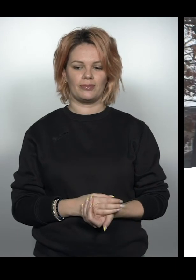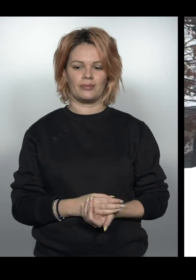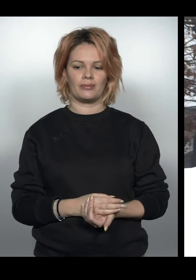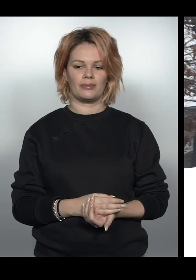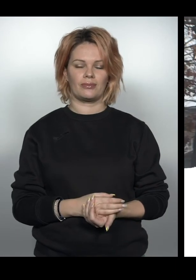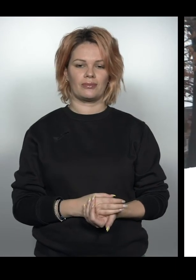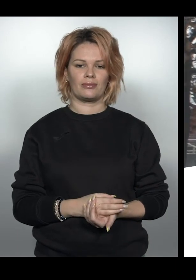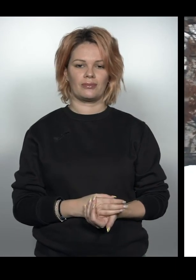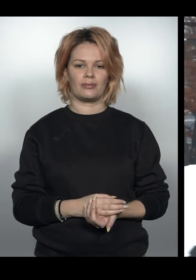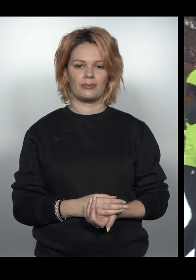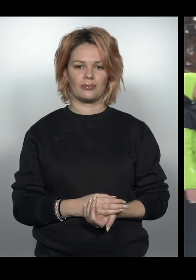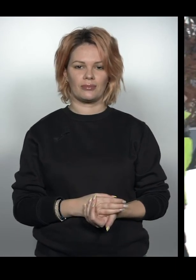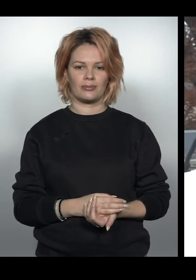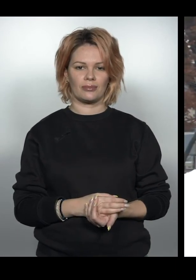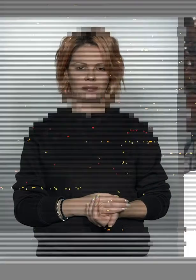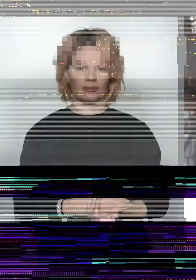Крістян.